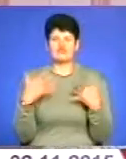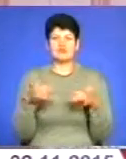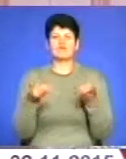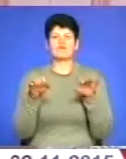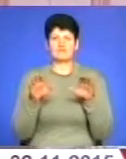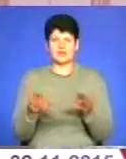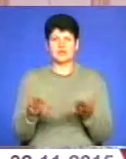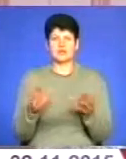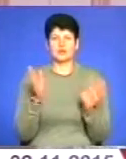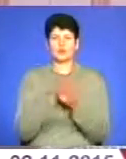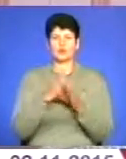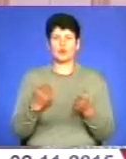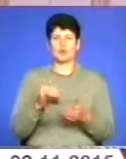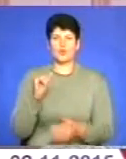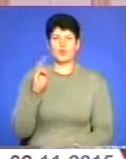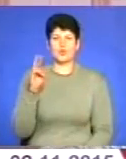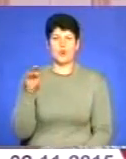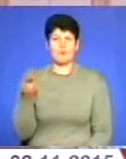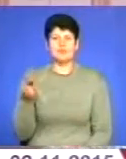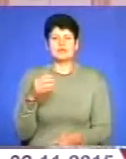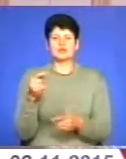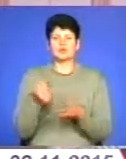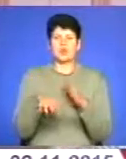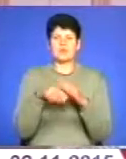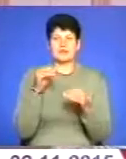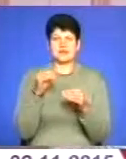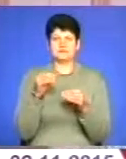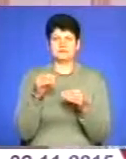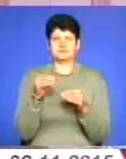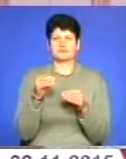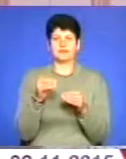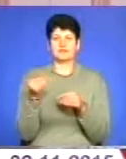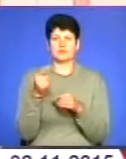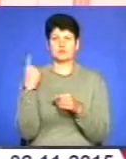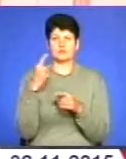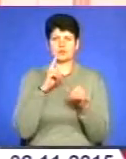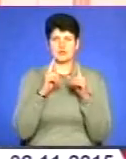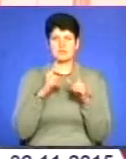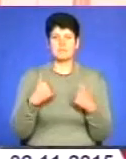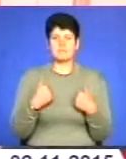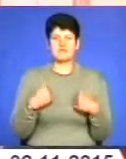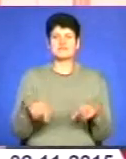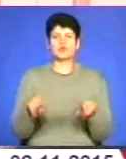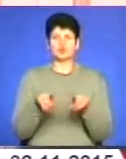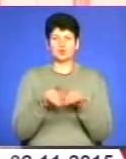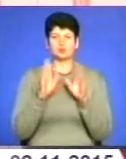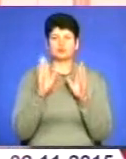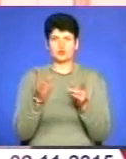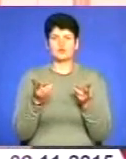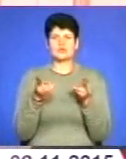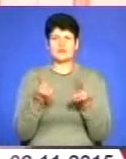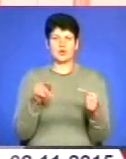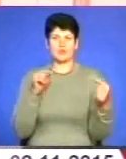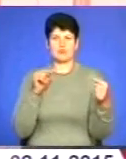долю «Укропу» щодо обрання депутатів до Тернопільської обласної ради. Ми все одно будемо залишатися